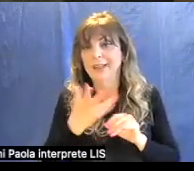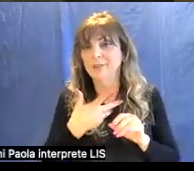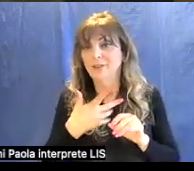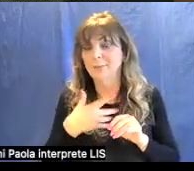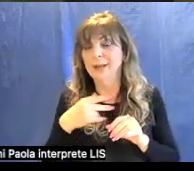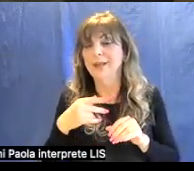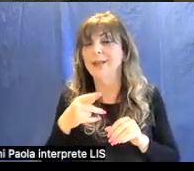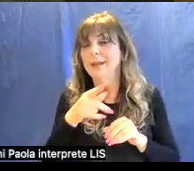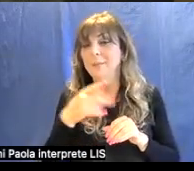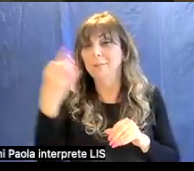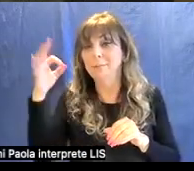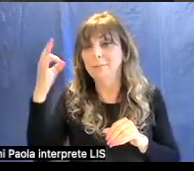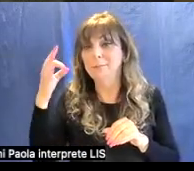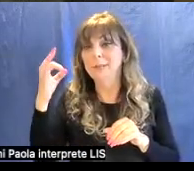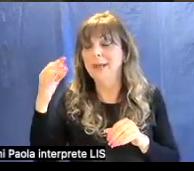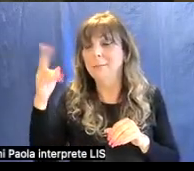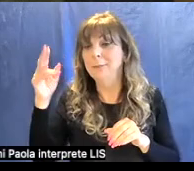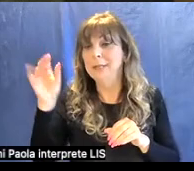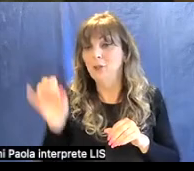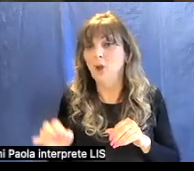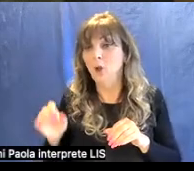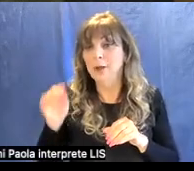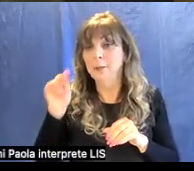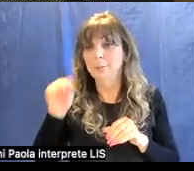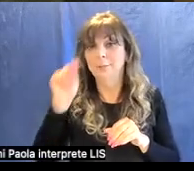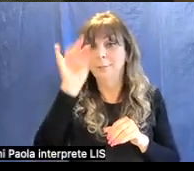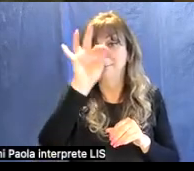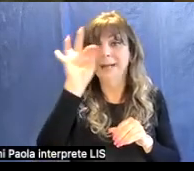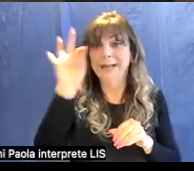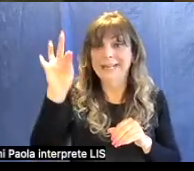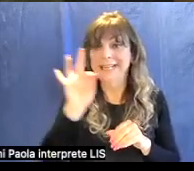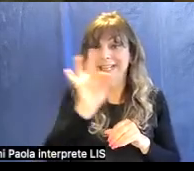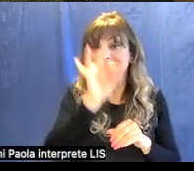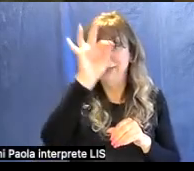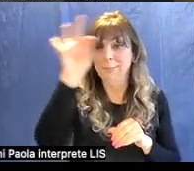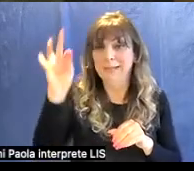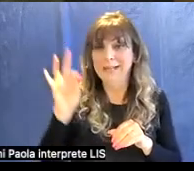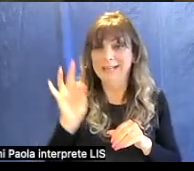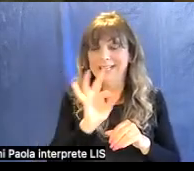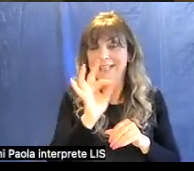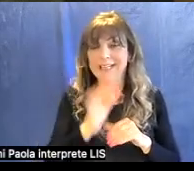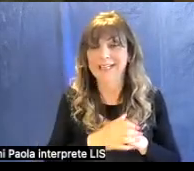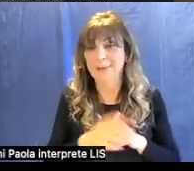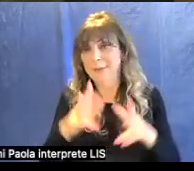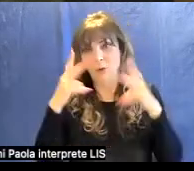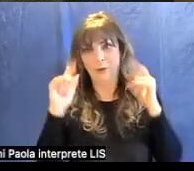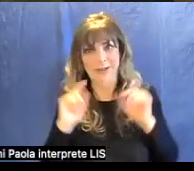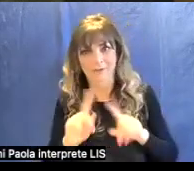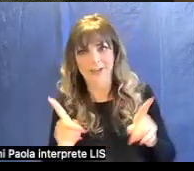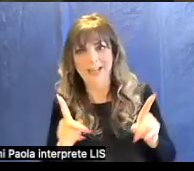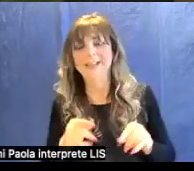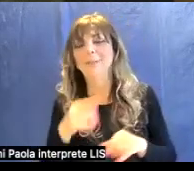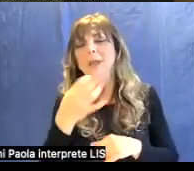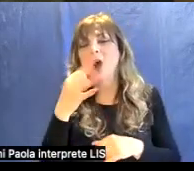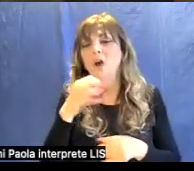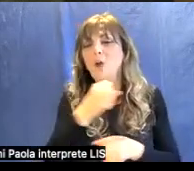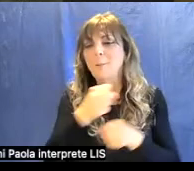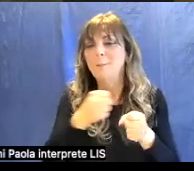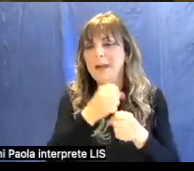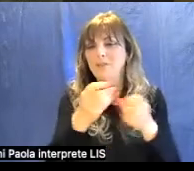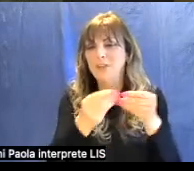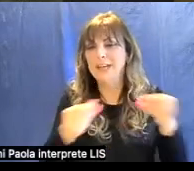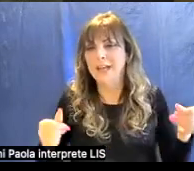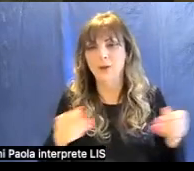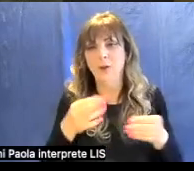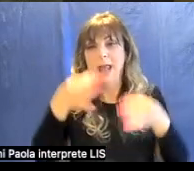pennello ovviamente si tratta di un oro molto meno riflettente perché è un oro macinato non è una